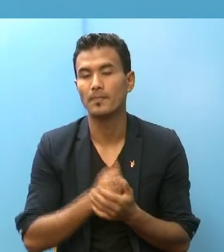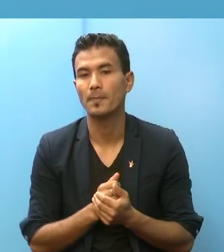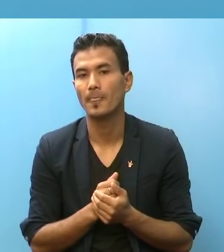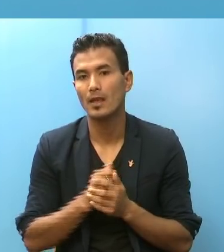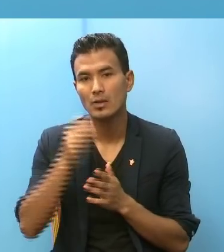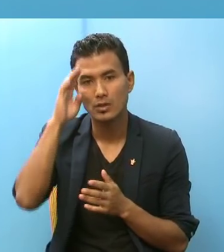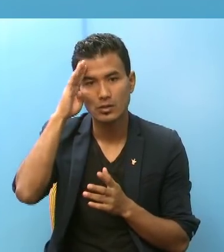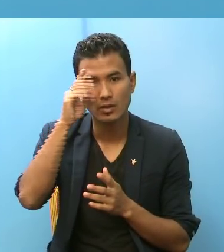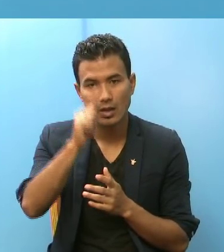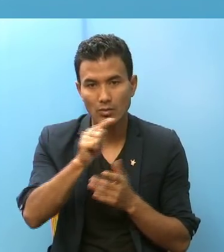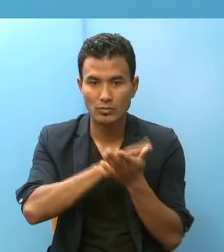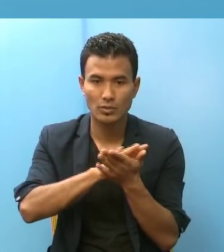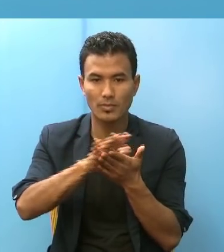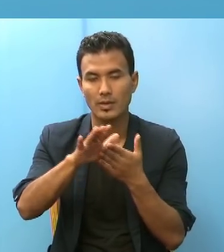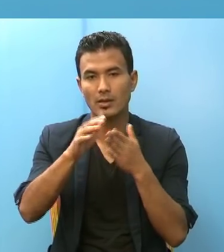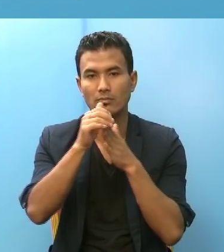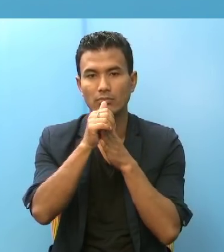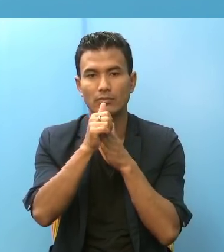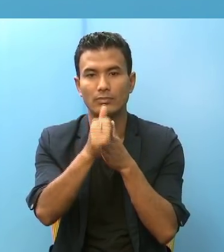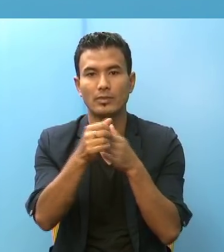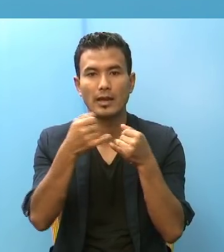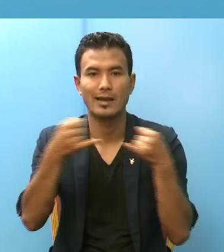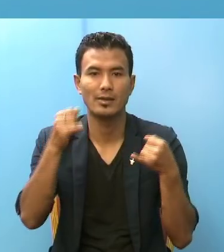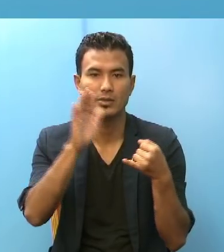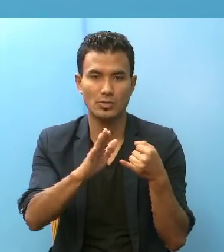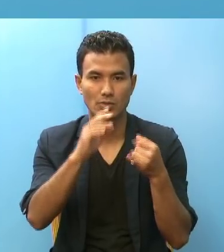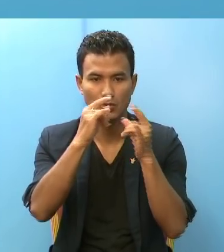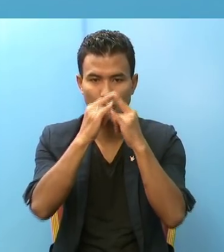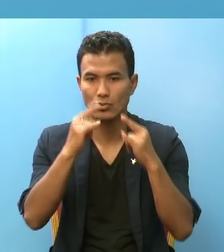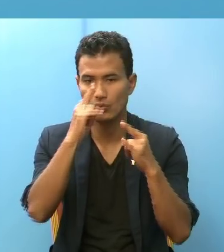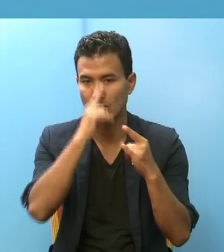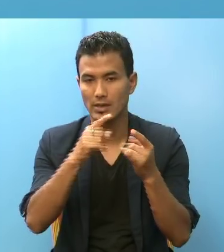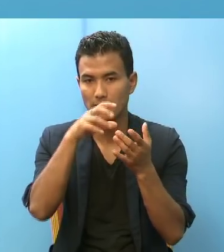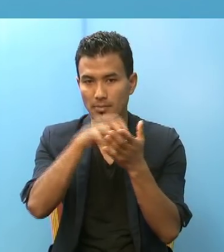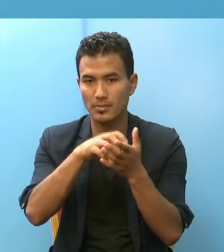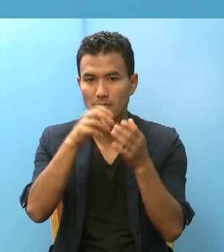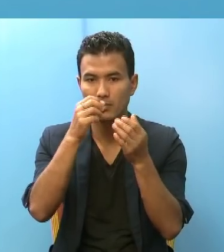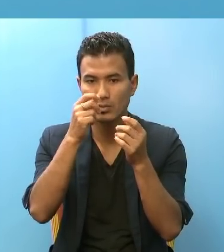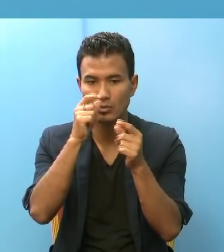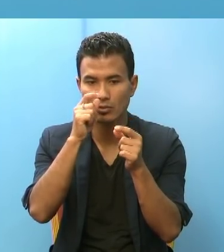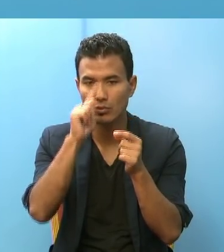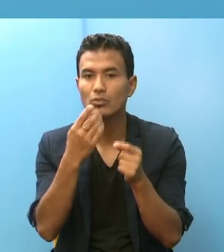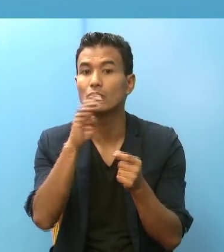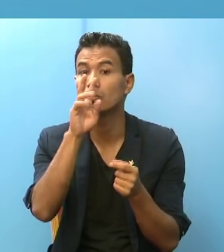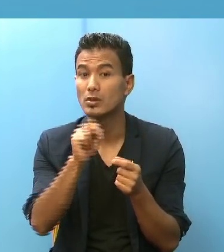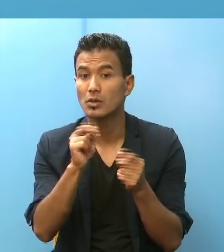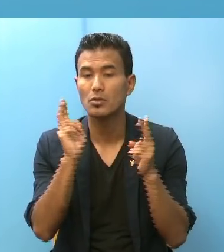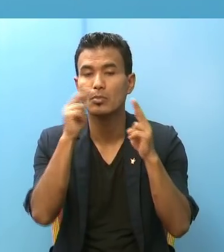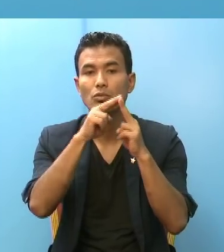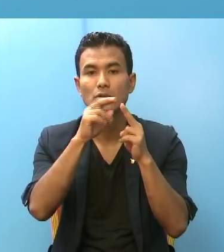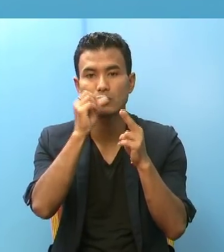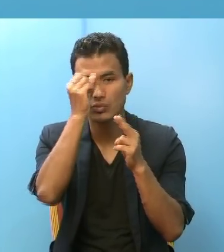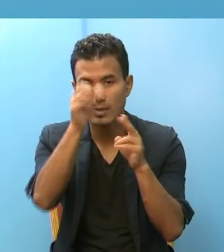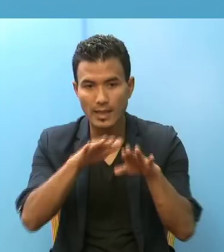सर्कार को clear guideline चा कॉरांटीन सेंट्र को स्थो पर नुपर छो त्यां को बहुतिक परवाधार को स्थो पर से